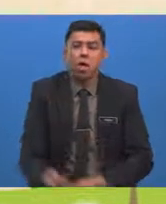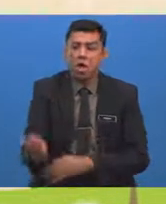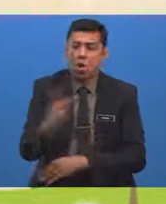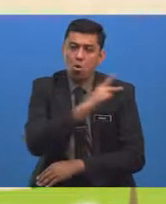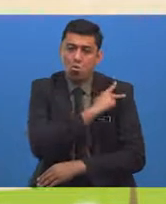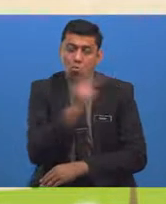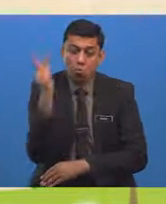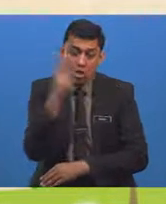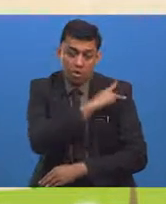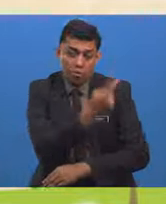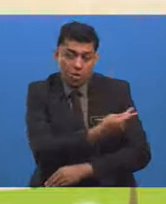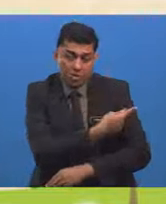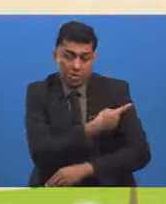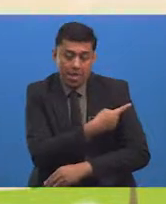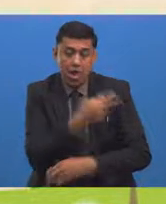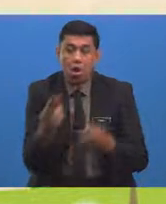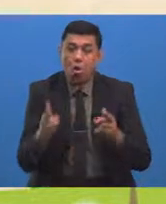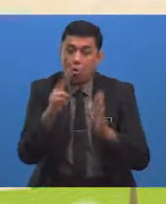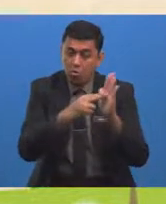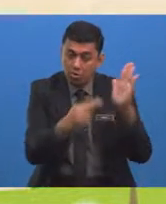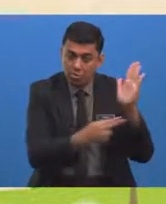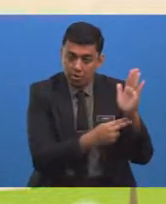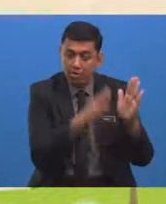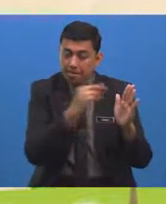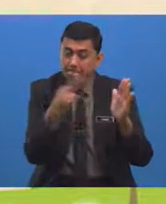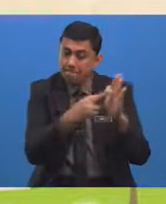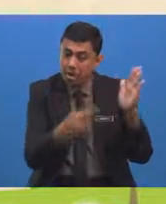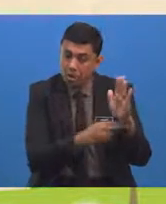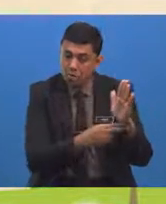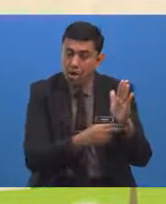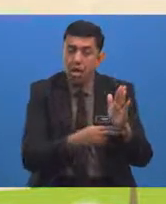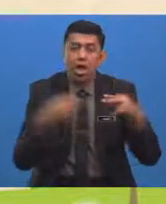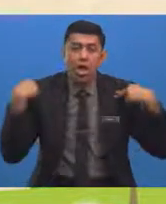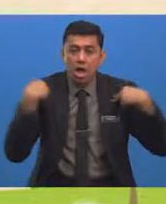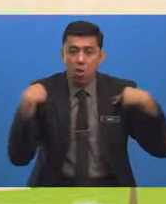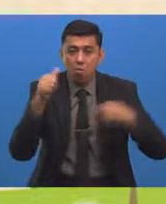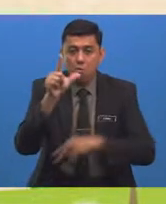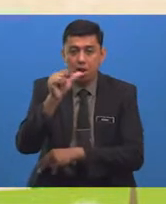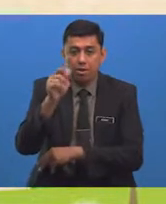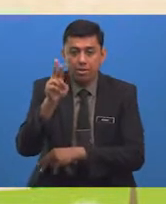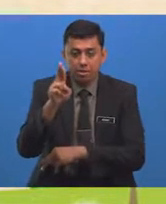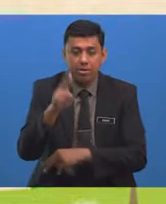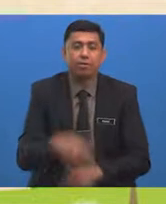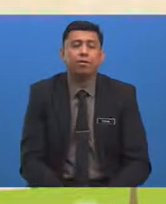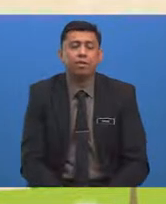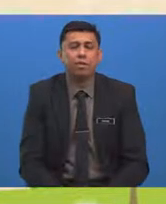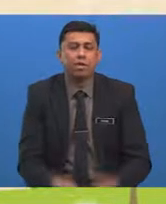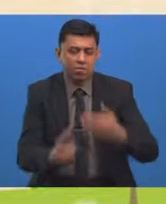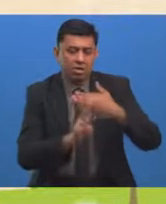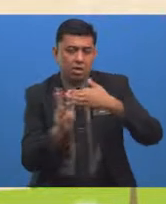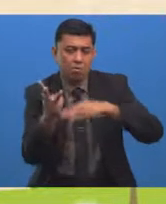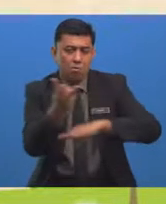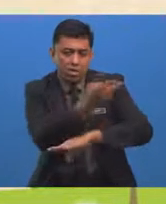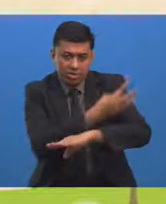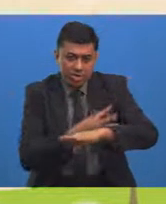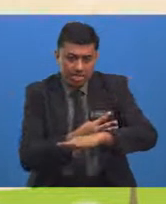Undang-undang Dan Peraturan Berkaitan Haiwan liar Serta Mewartakan Kawasan Laut